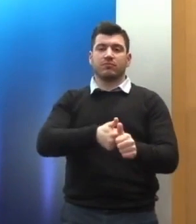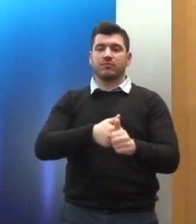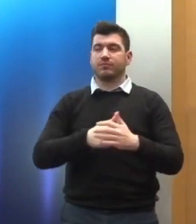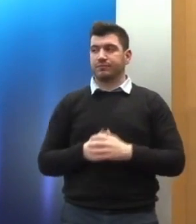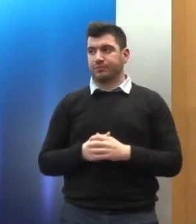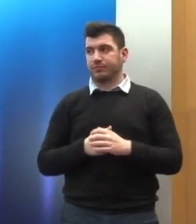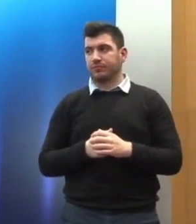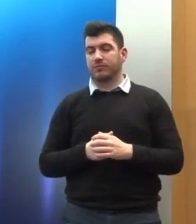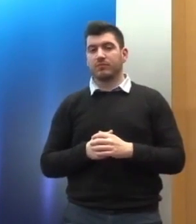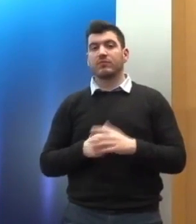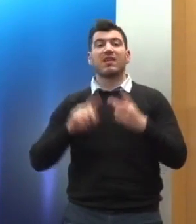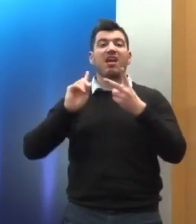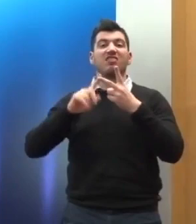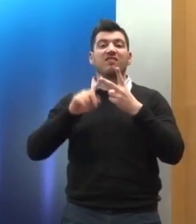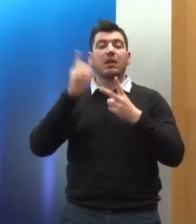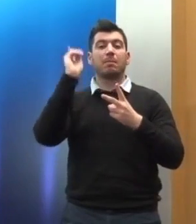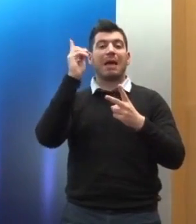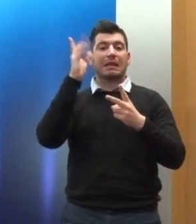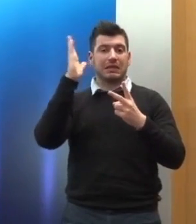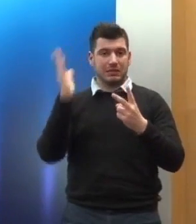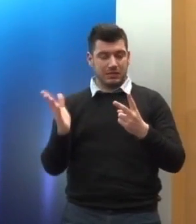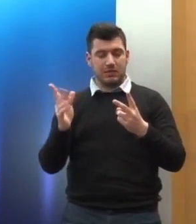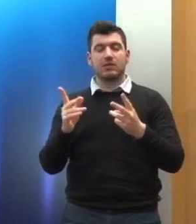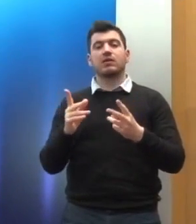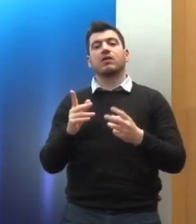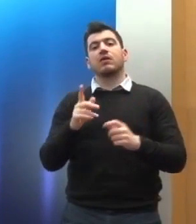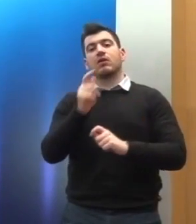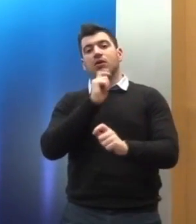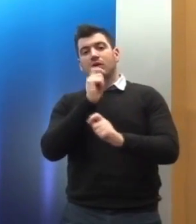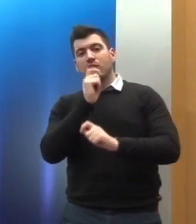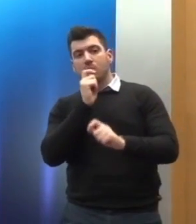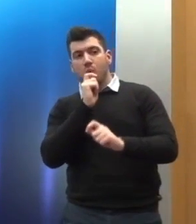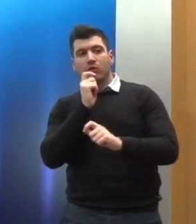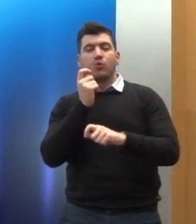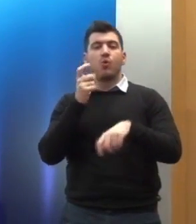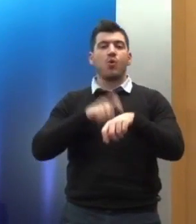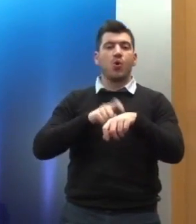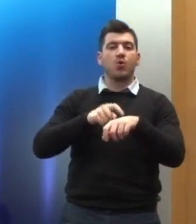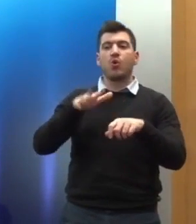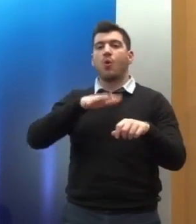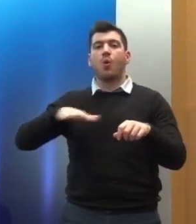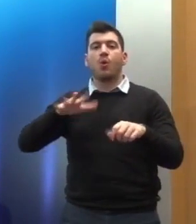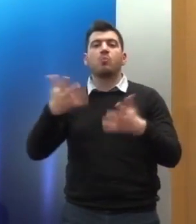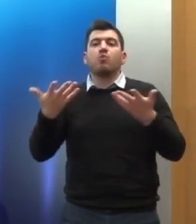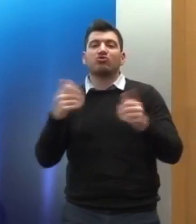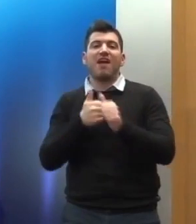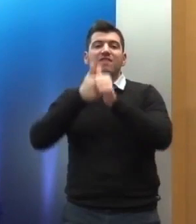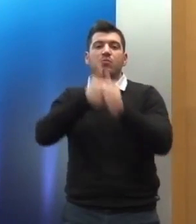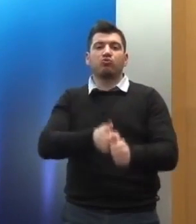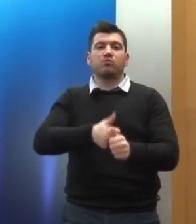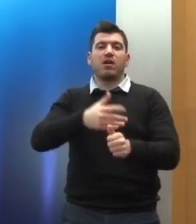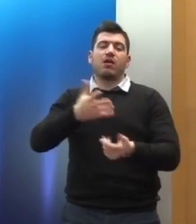Η δεύτερη παρατήρηση έχει να κάνει με την πολιτικό χρόνο και πολιτικό χώρο στο οποίο εφαρμόζουμε τα δικαιώματα.